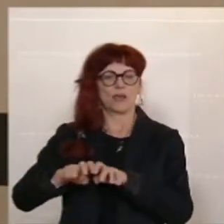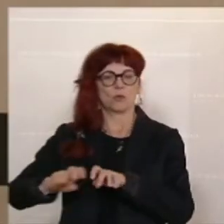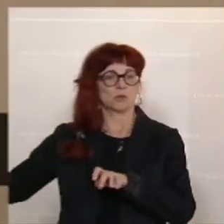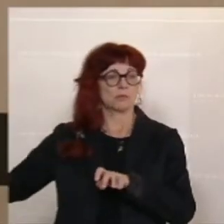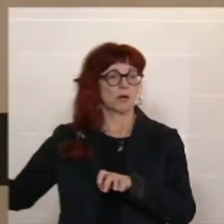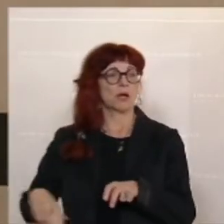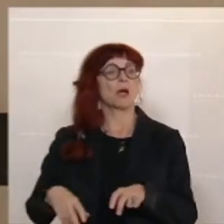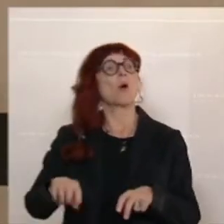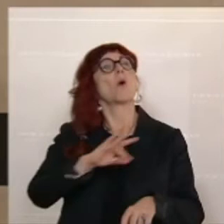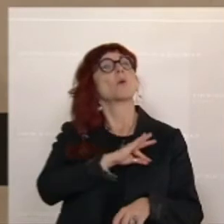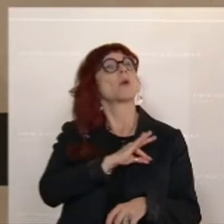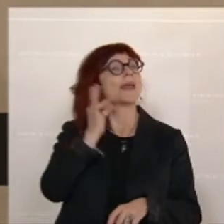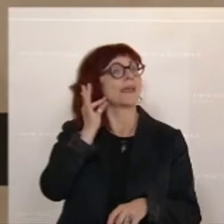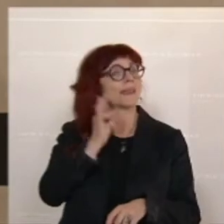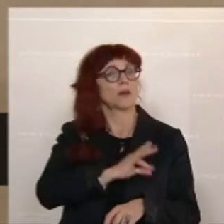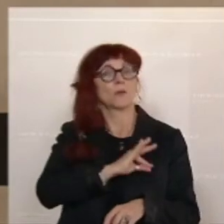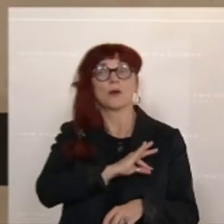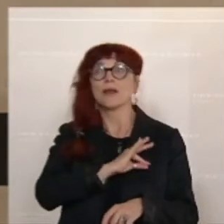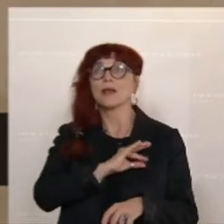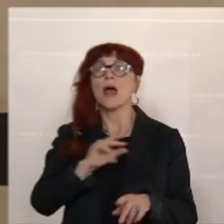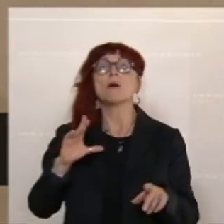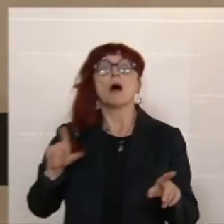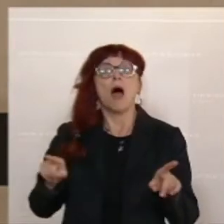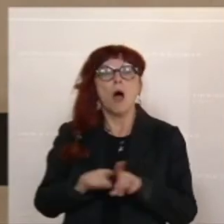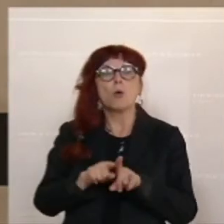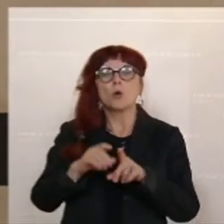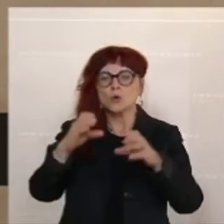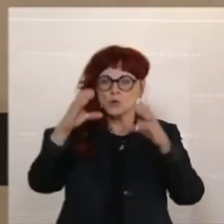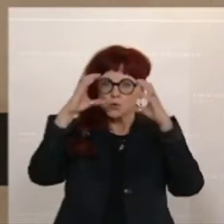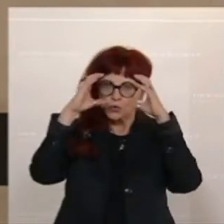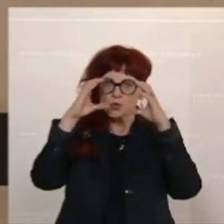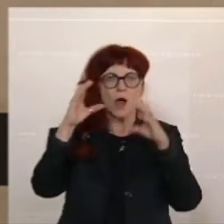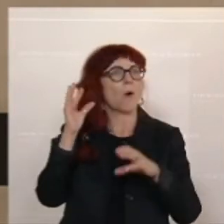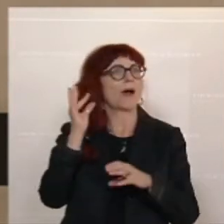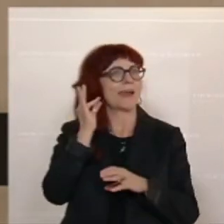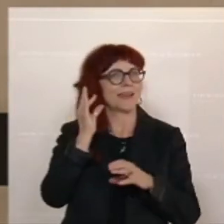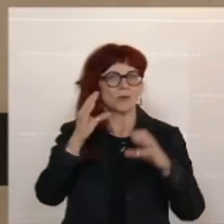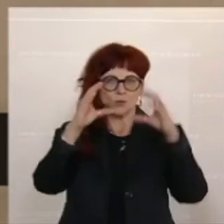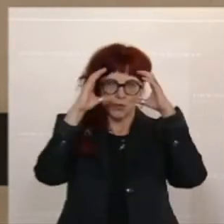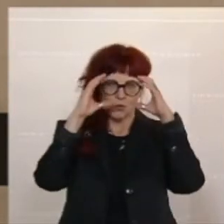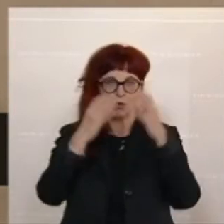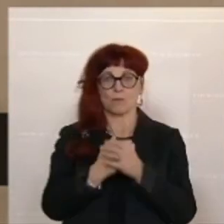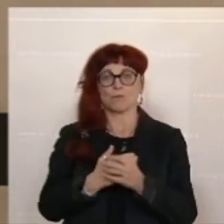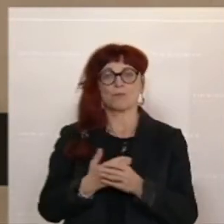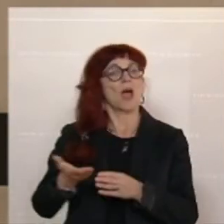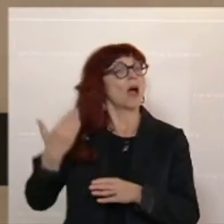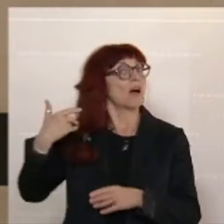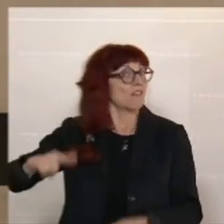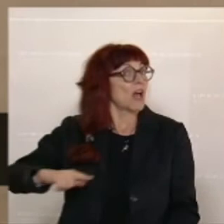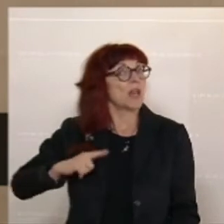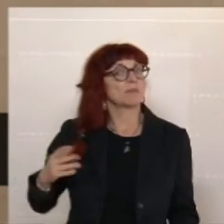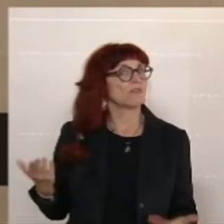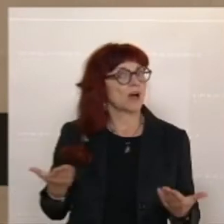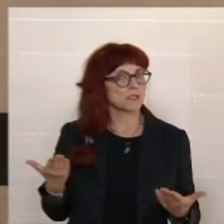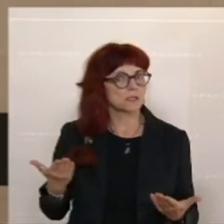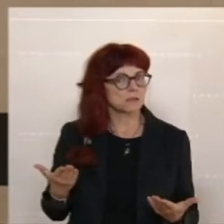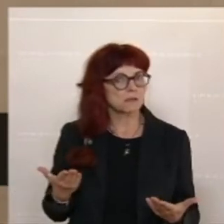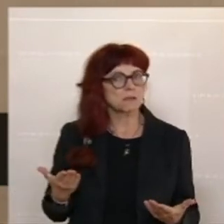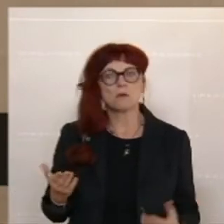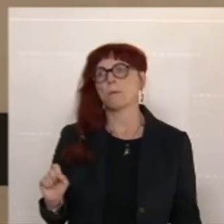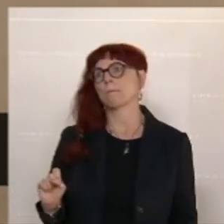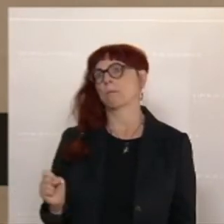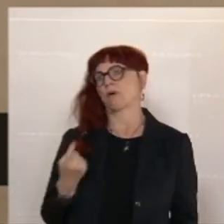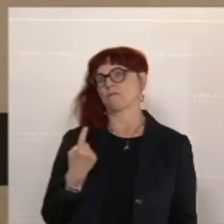geschätzte Zuseherinnen und Zuseher, was Sie jetzt erlebt haben, ist durchaus erstaunlich.